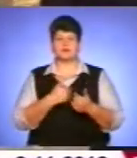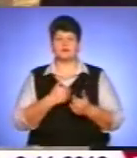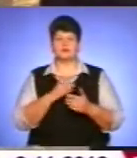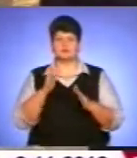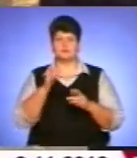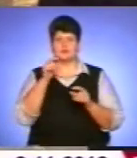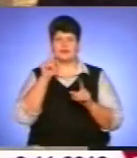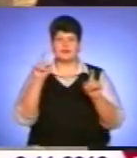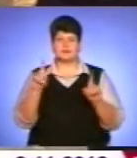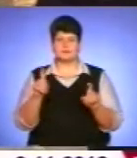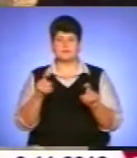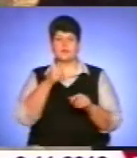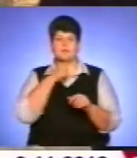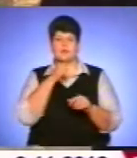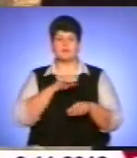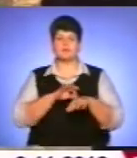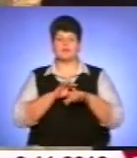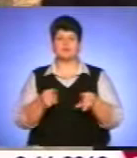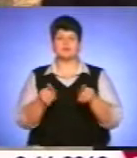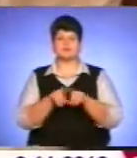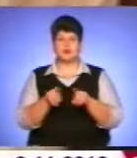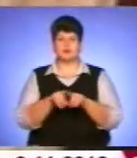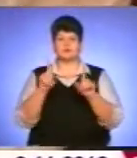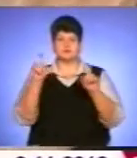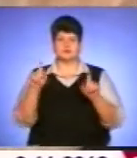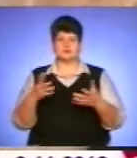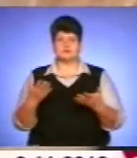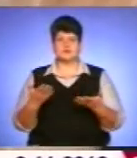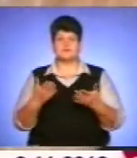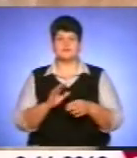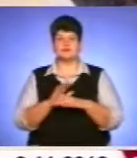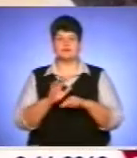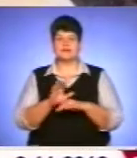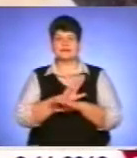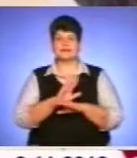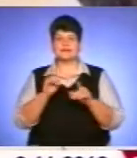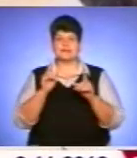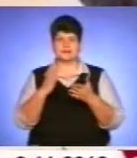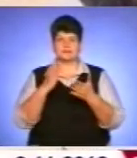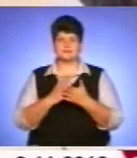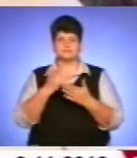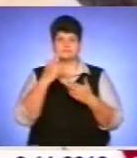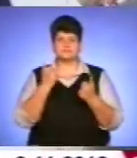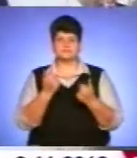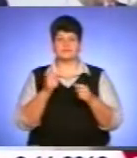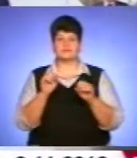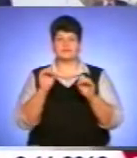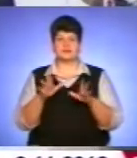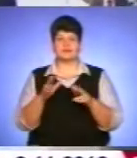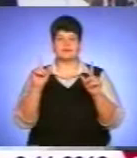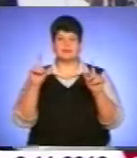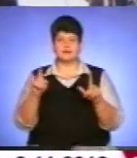Пробне тестування проводять у такому ж режимі, як звичайне ЗНО. Відтак, випускники не тільки мають навики у складанні тесту, а й